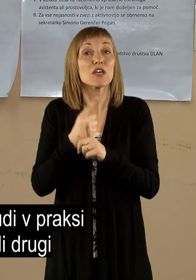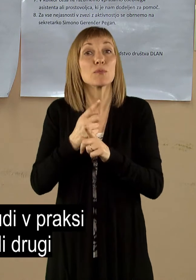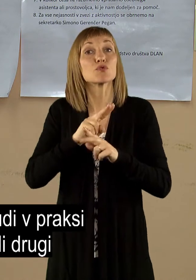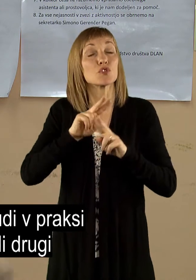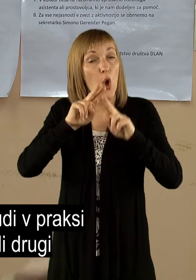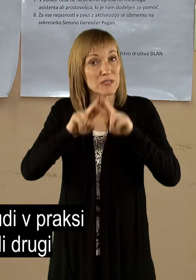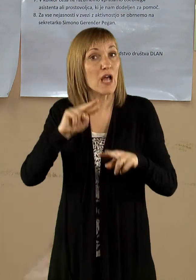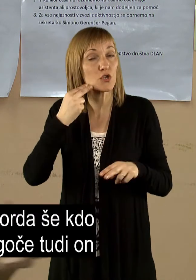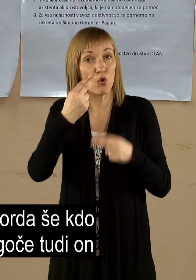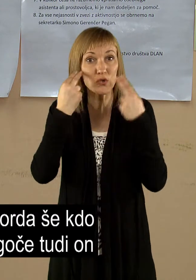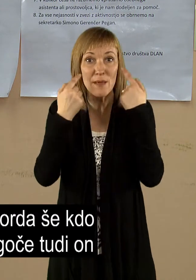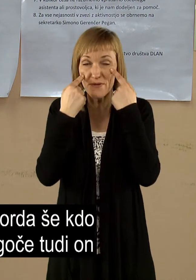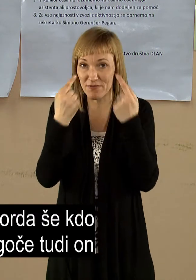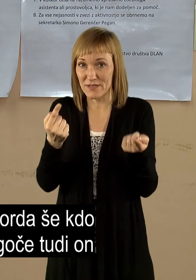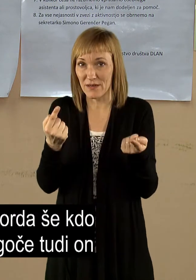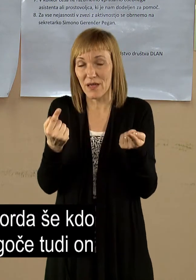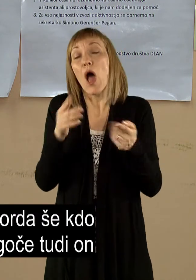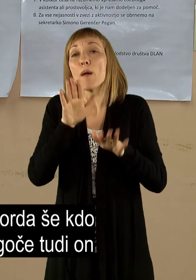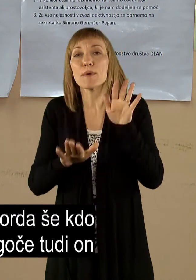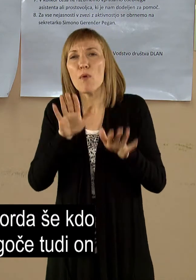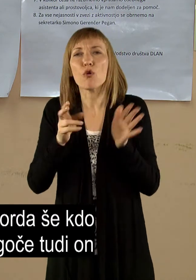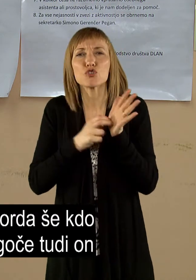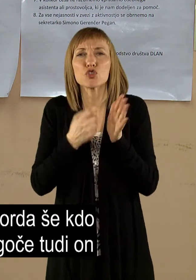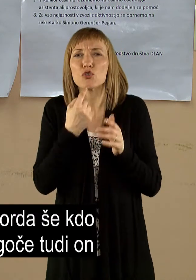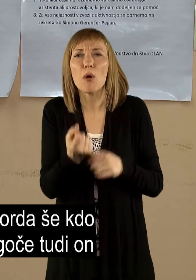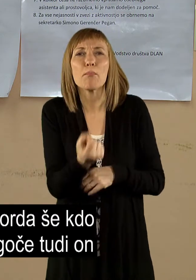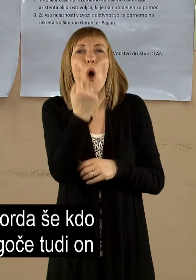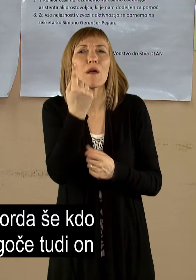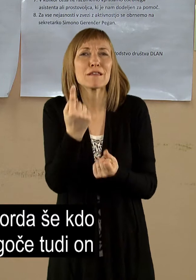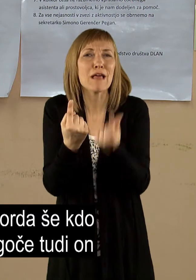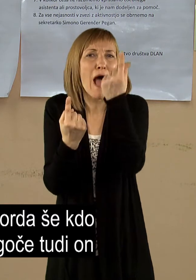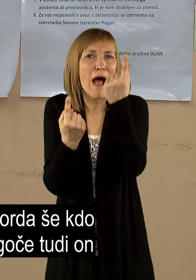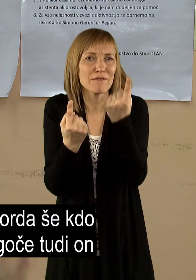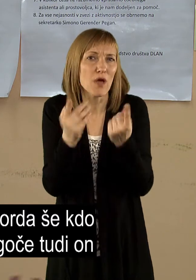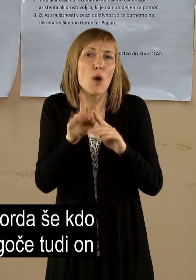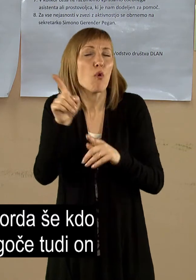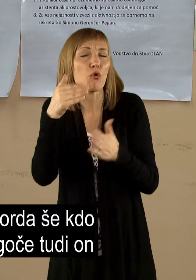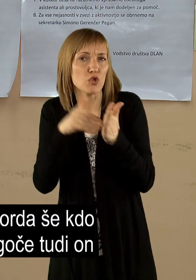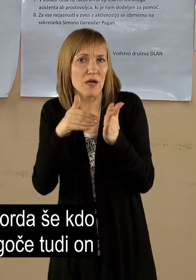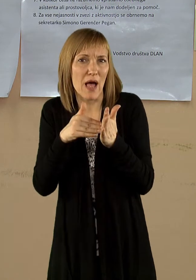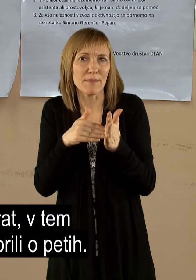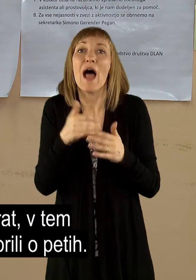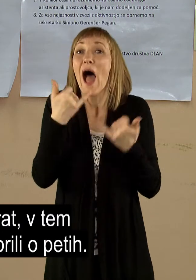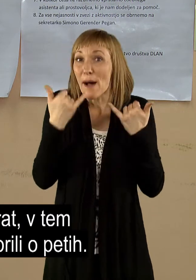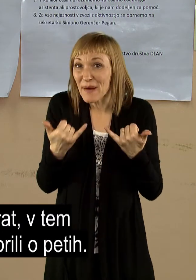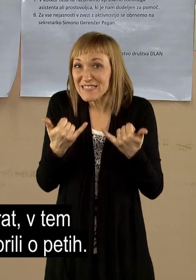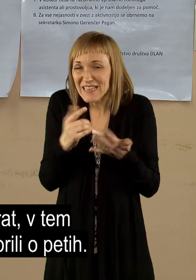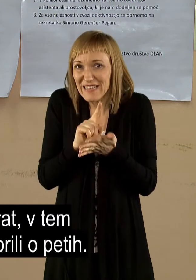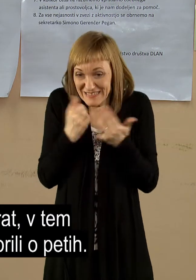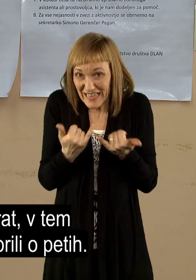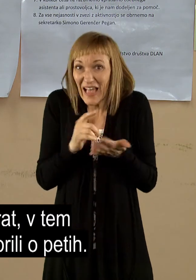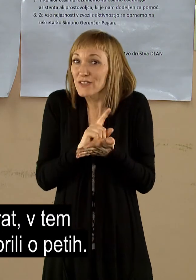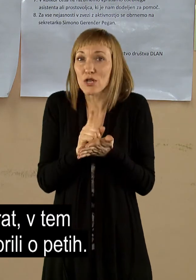in bi tudi drugi gluhoslepi videli. Pa bi morda se še kdo pojavil, pa bi rekel, mogoče tudi on potrebuje. Ampak